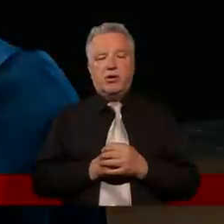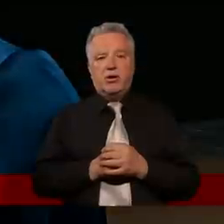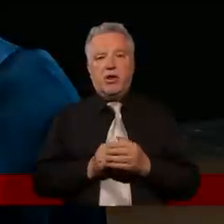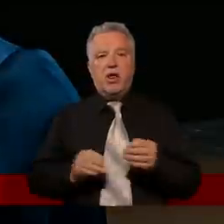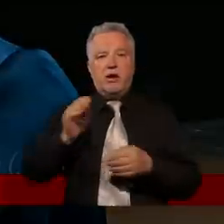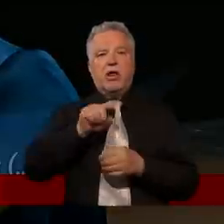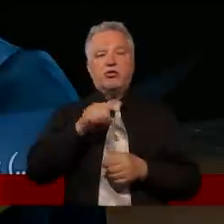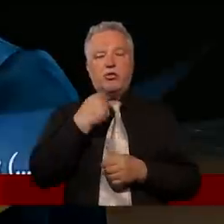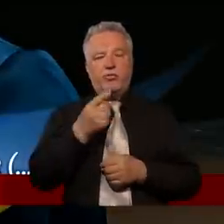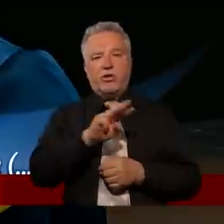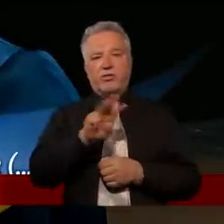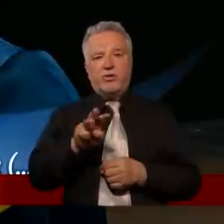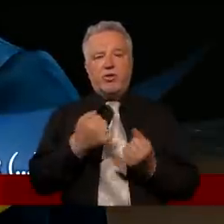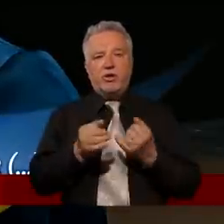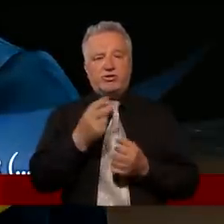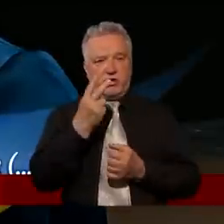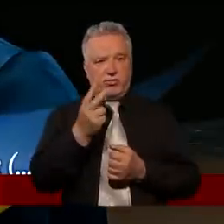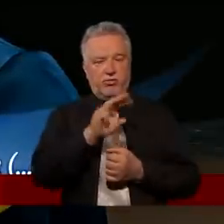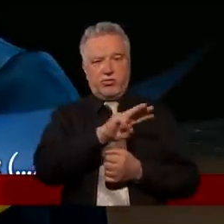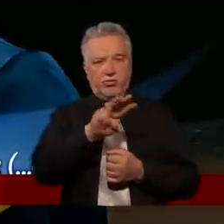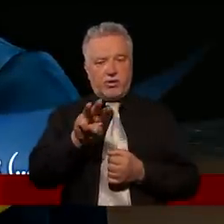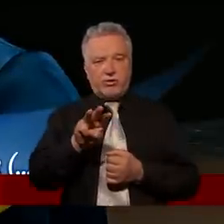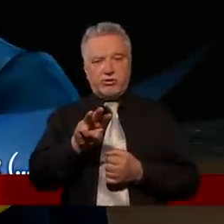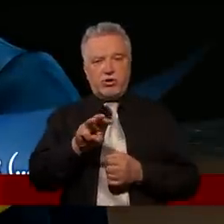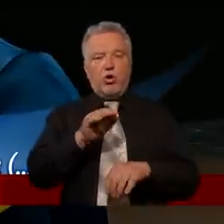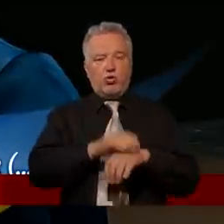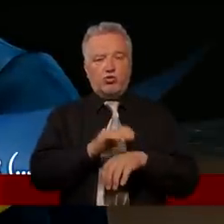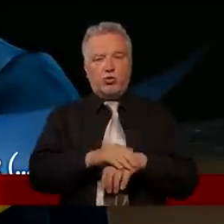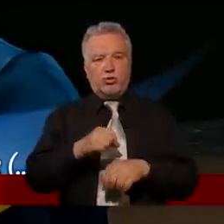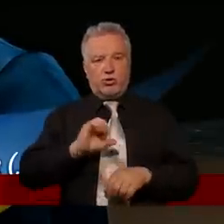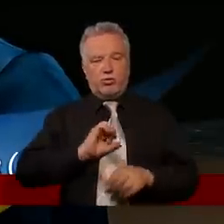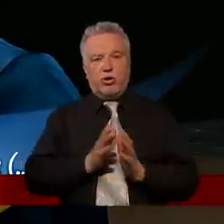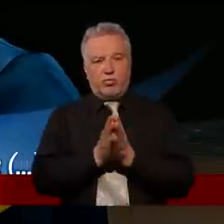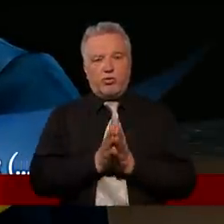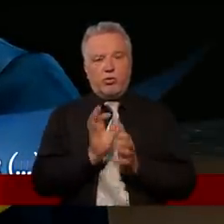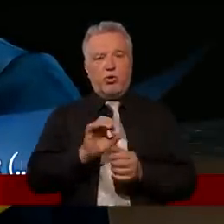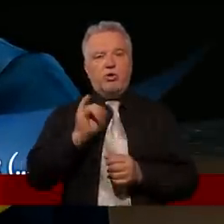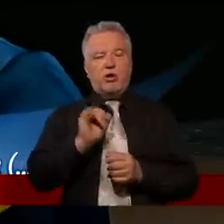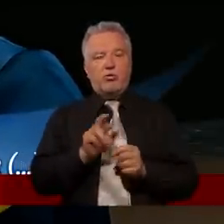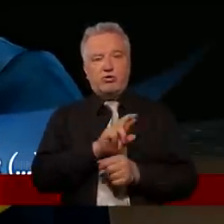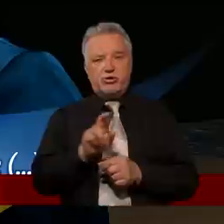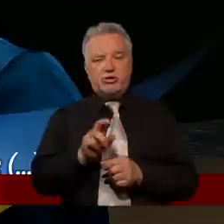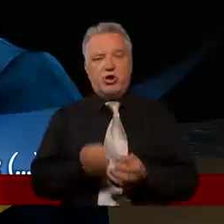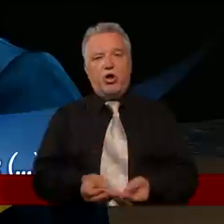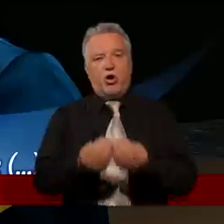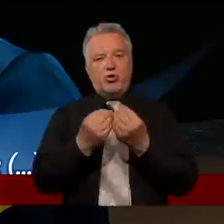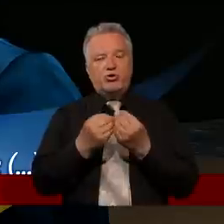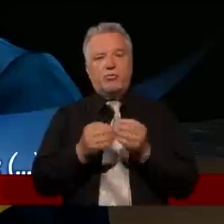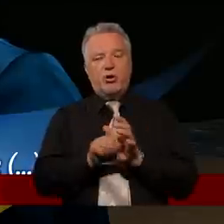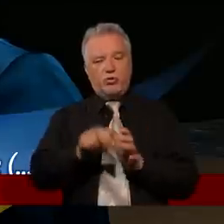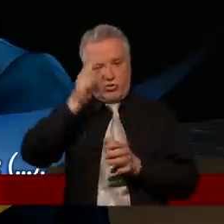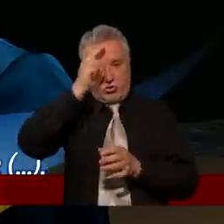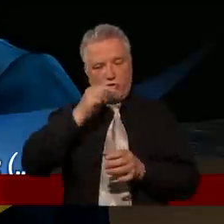Nad to powiadam wam, że jeśliby dwaj z was na ziemi uzgodnili swe prośby, a jakąkolwiek rzecz otrzymają ją